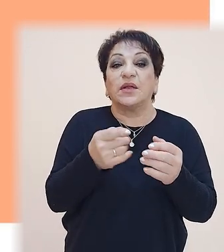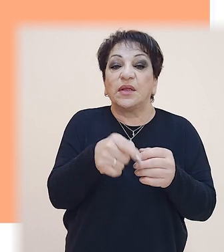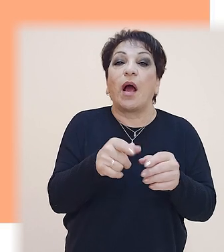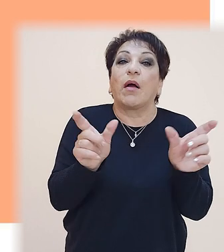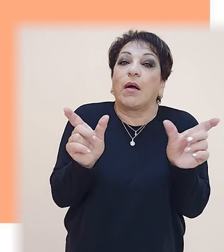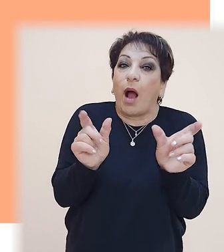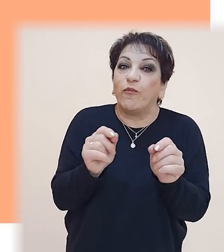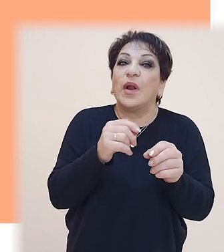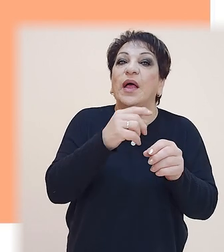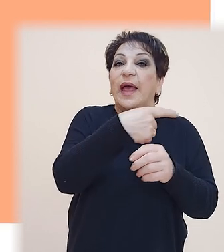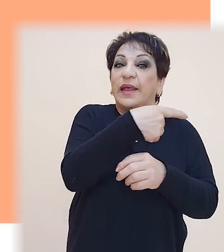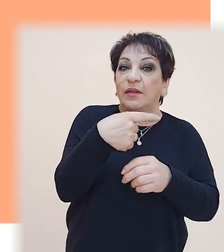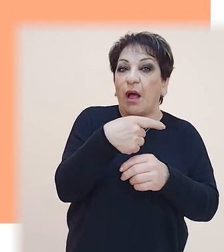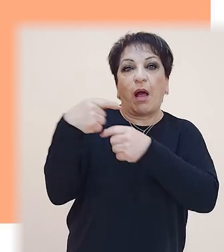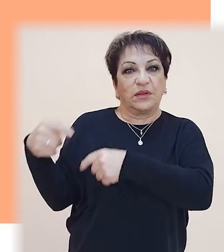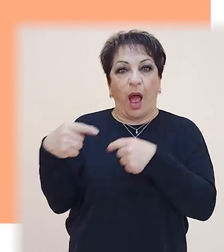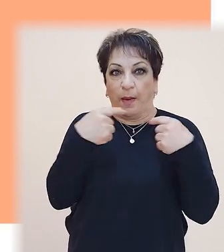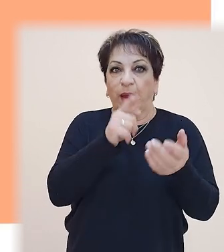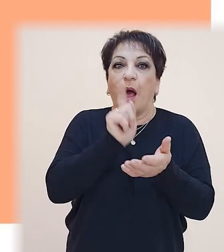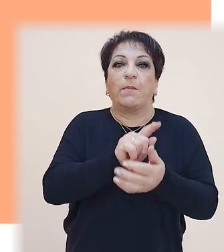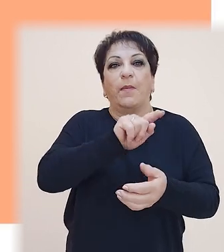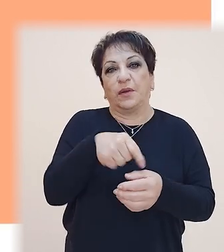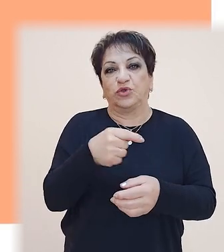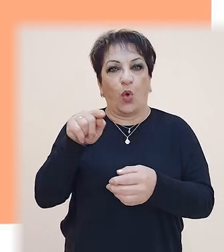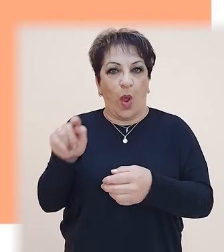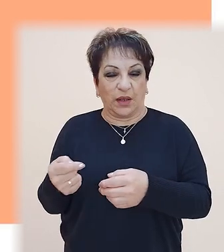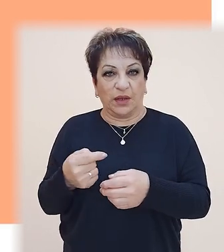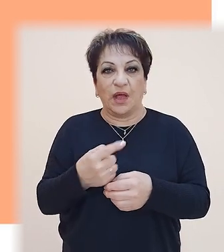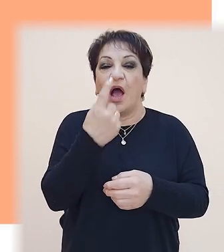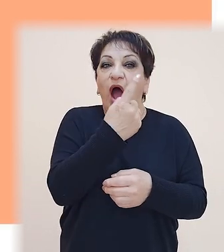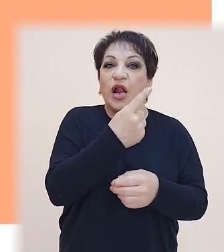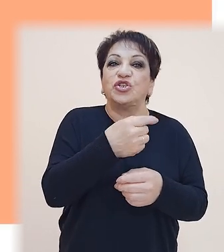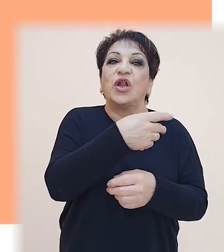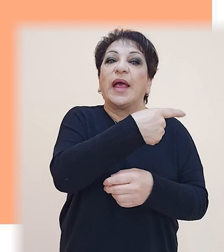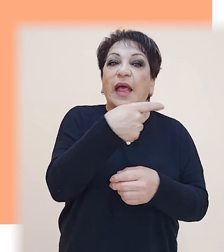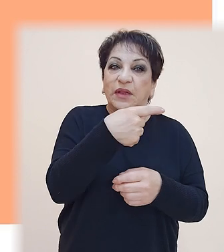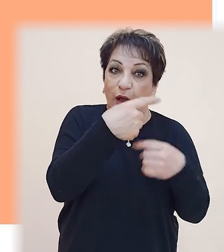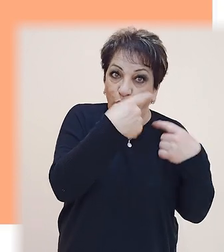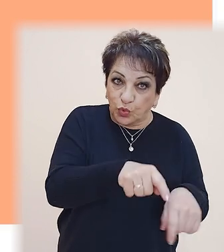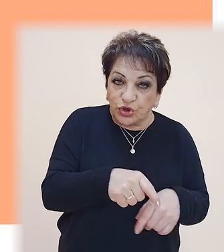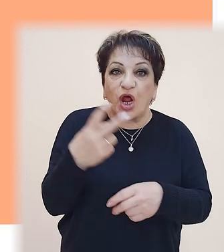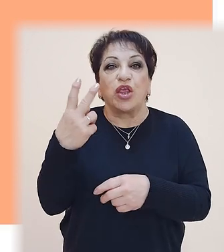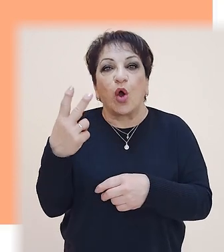տարբեր ենթականերով նախադայություններ, այսկեն երկրոտ բաղադրիշ նախադայության ենթական տոխվում է կամ ենթական